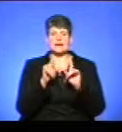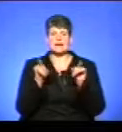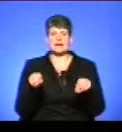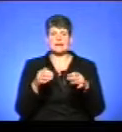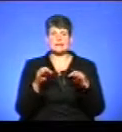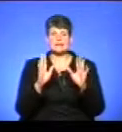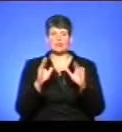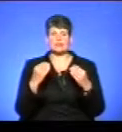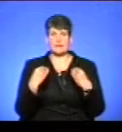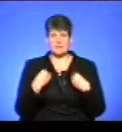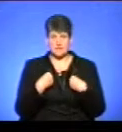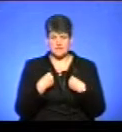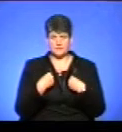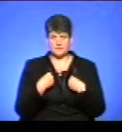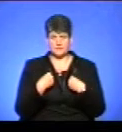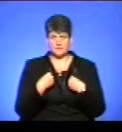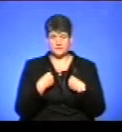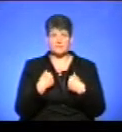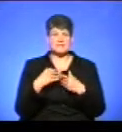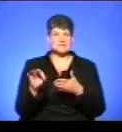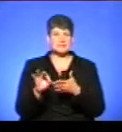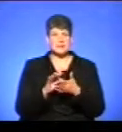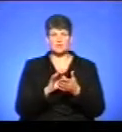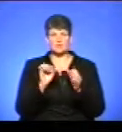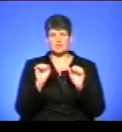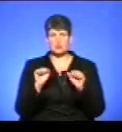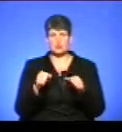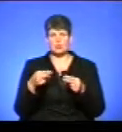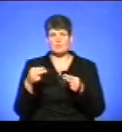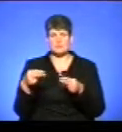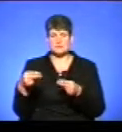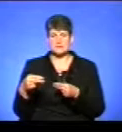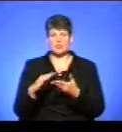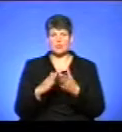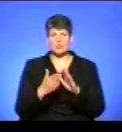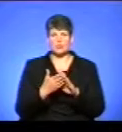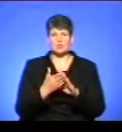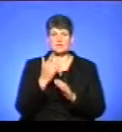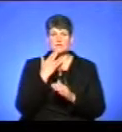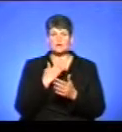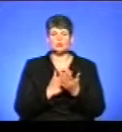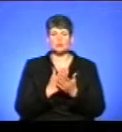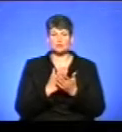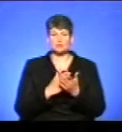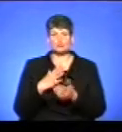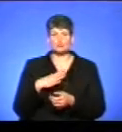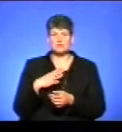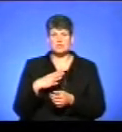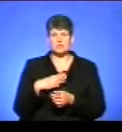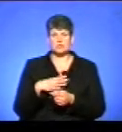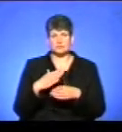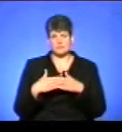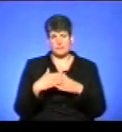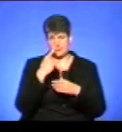буде видана, ми зразу зможемо підписати угоду з Національною службою. Очікуємо, це буквально на